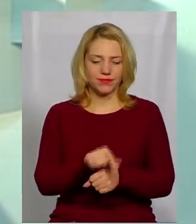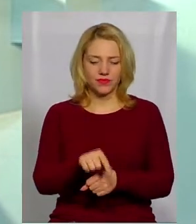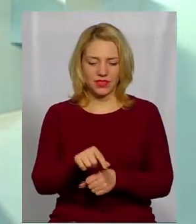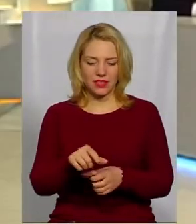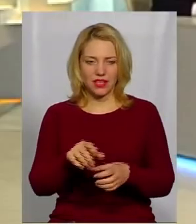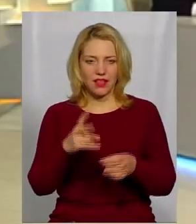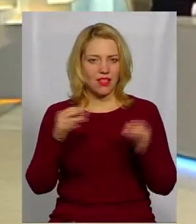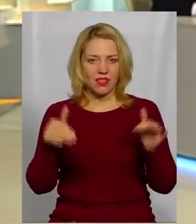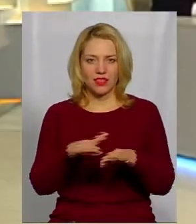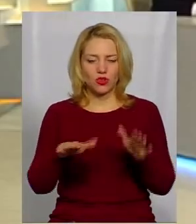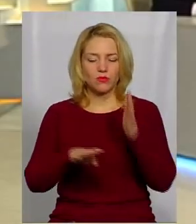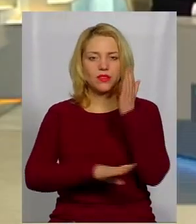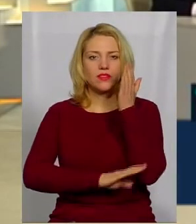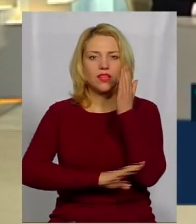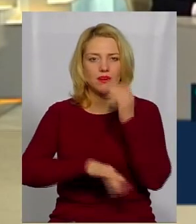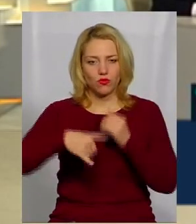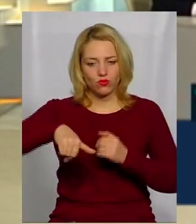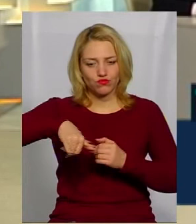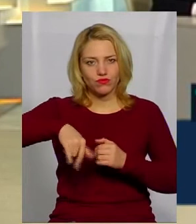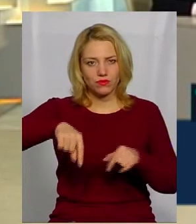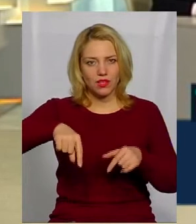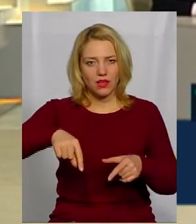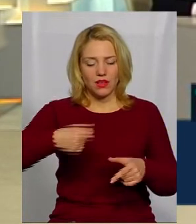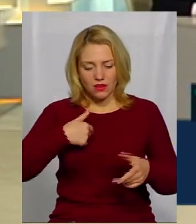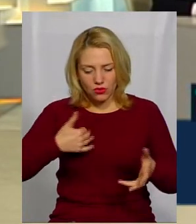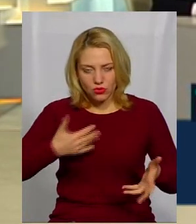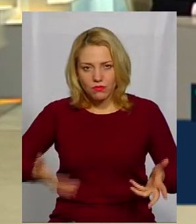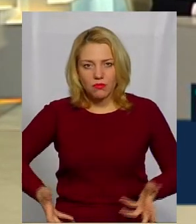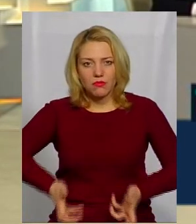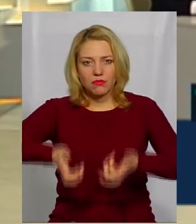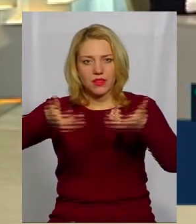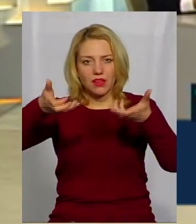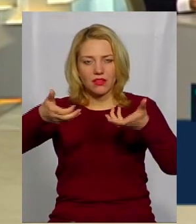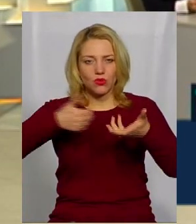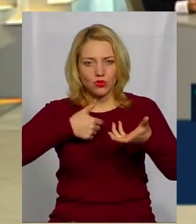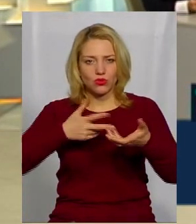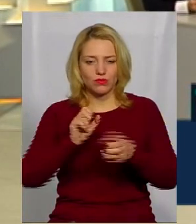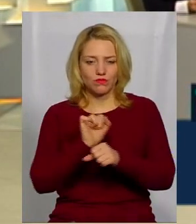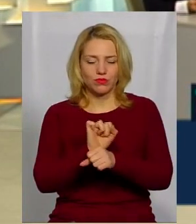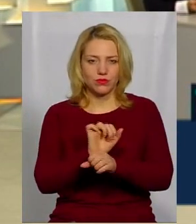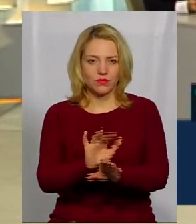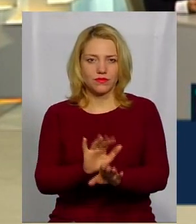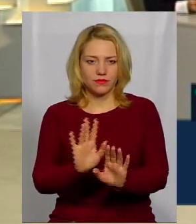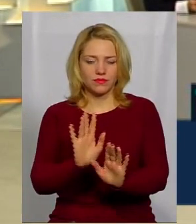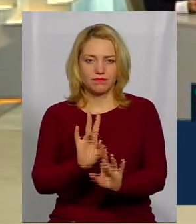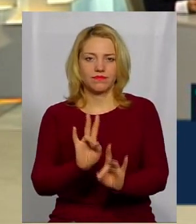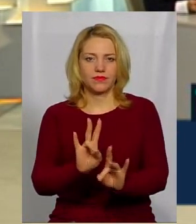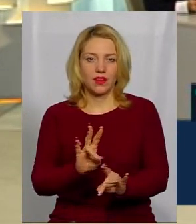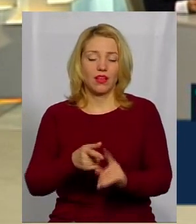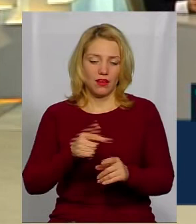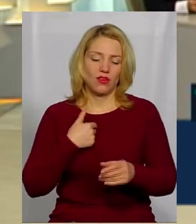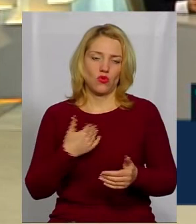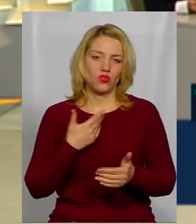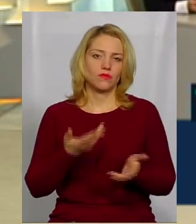Ми її не чіпаємо, поки він там і зберігається, для того, щоб підняти потім і законсервувати, і вже він буде як в експозиції